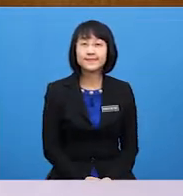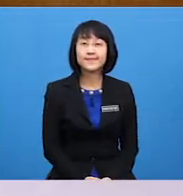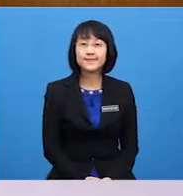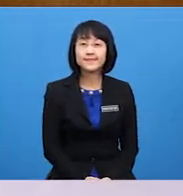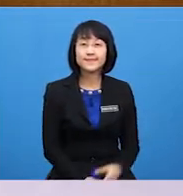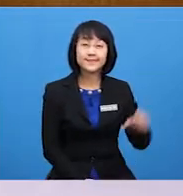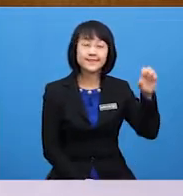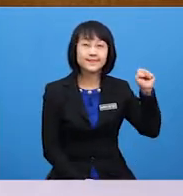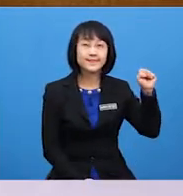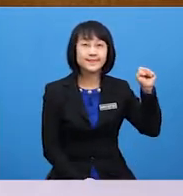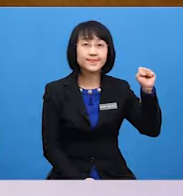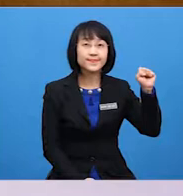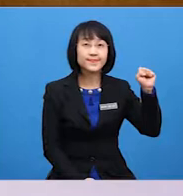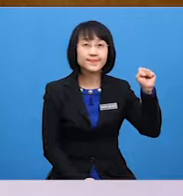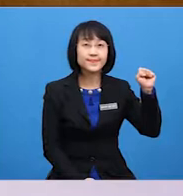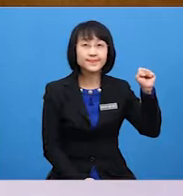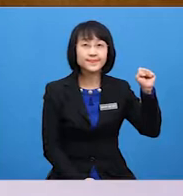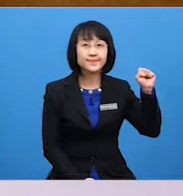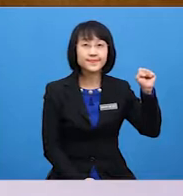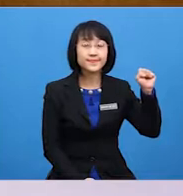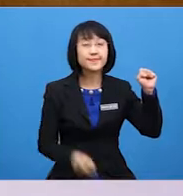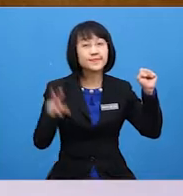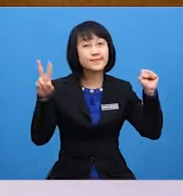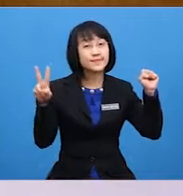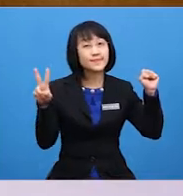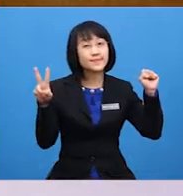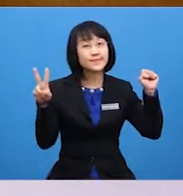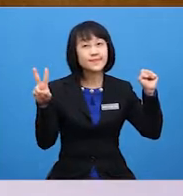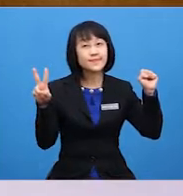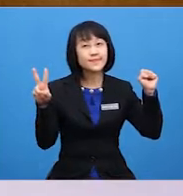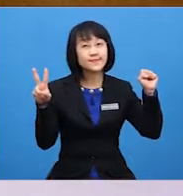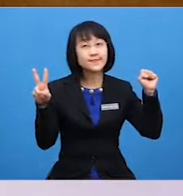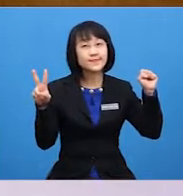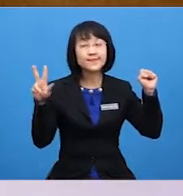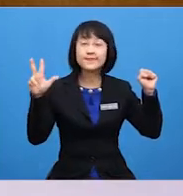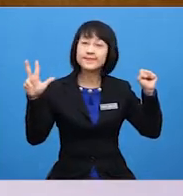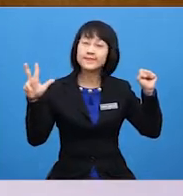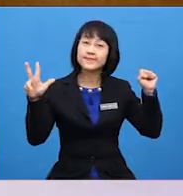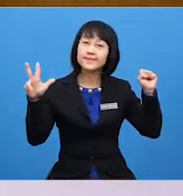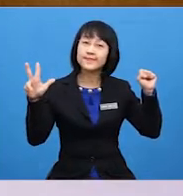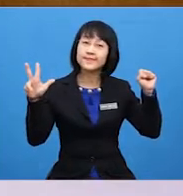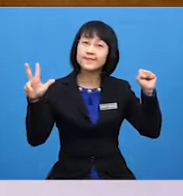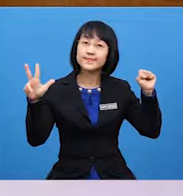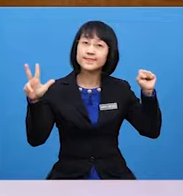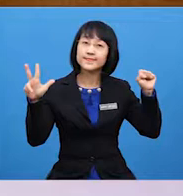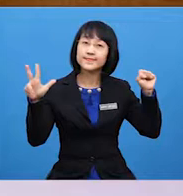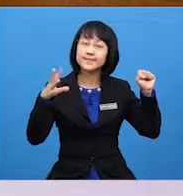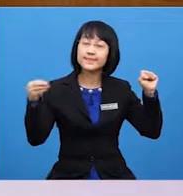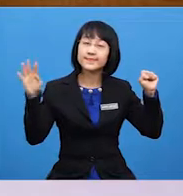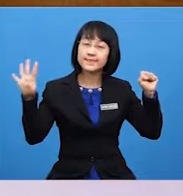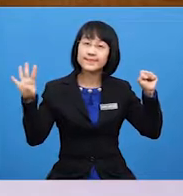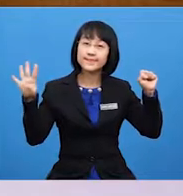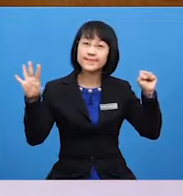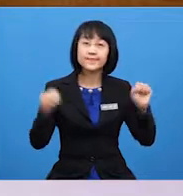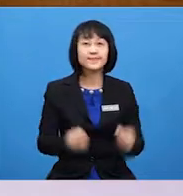S is 2, 3, and 4